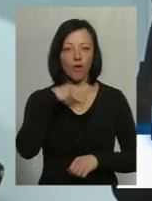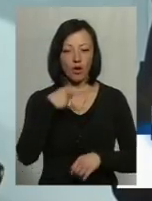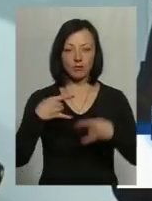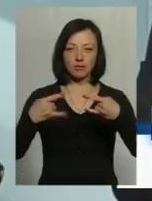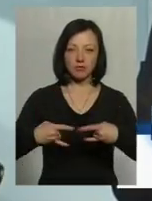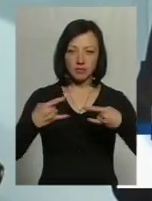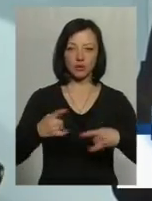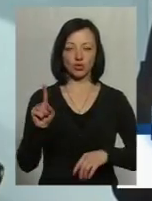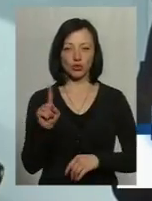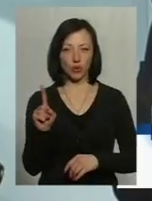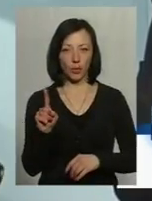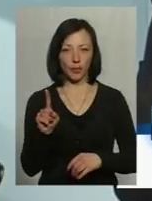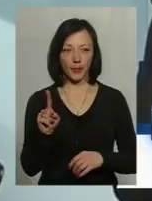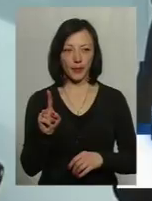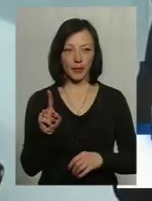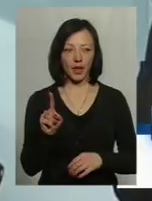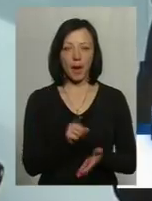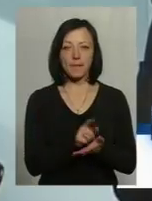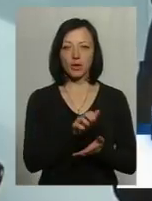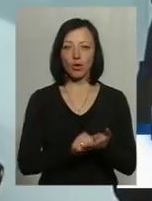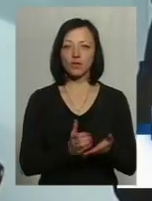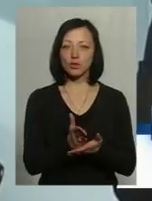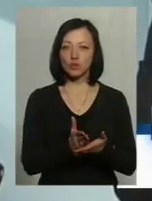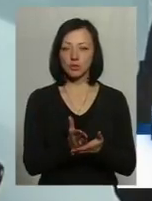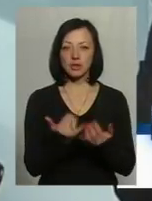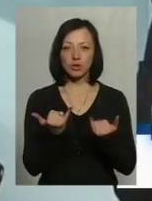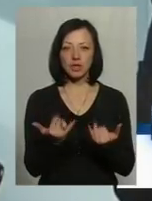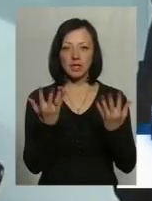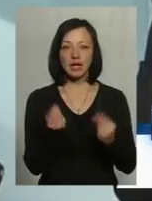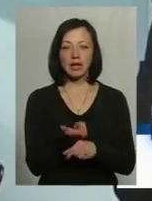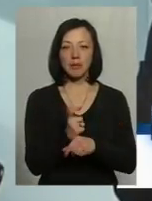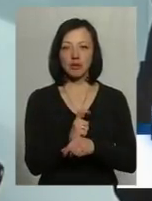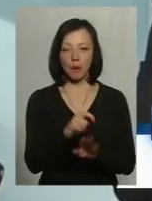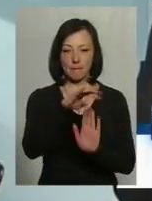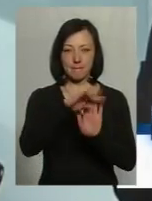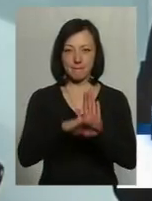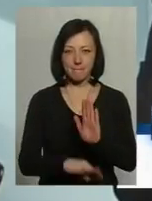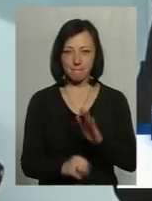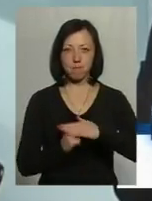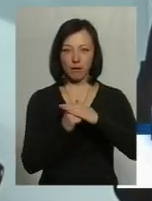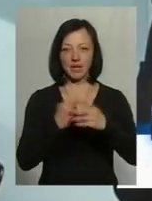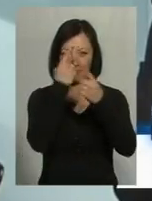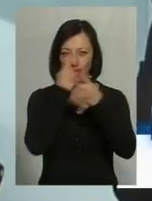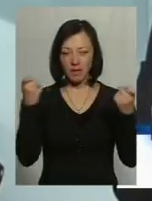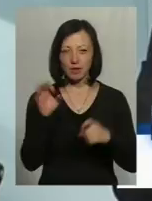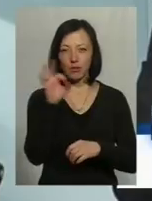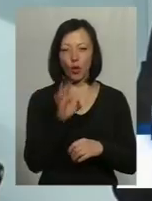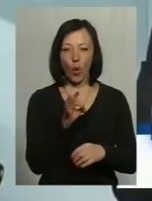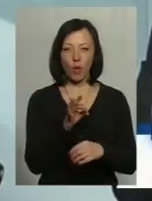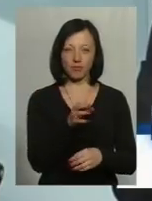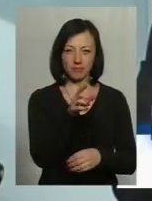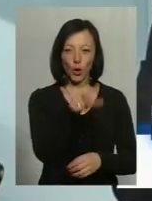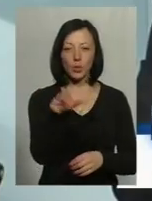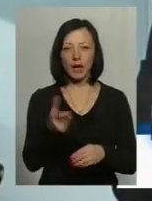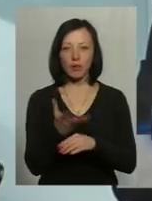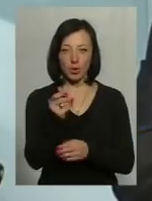телебаченню, що у фіскальній службі на сьогоднішній день найбільша база є інформаційна база відносно платників податків.